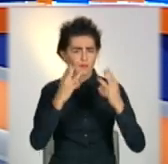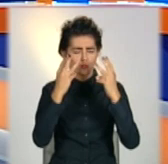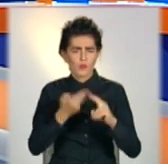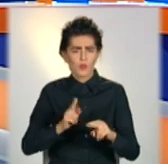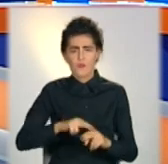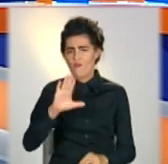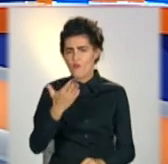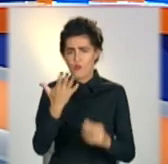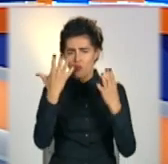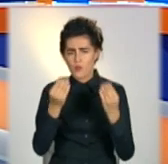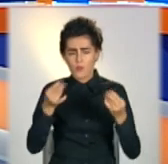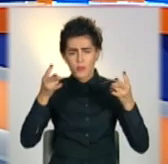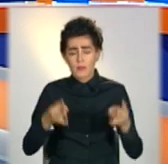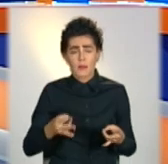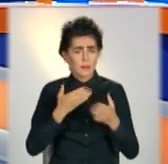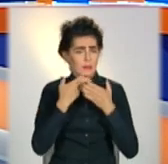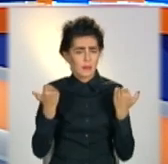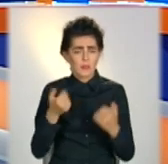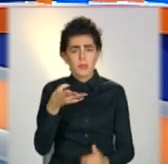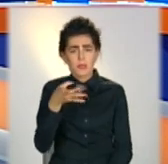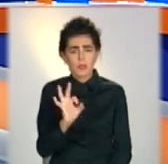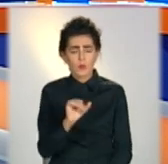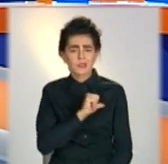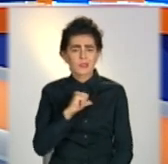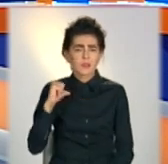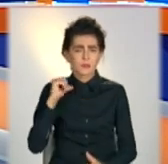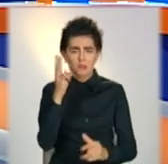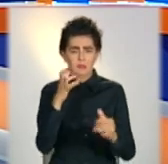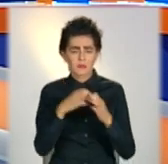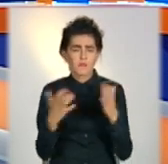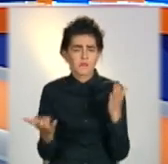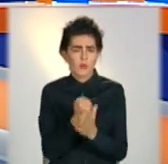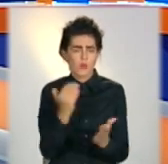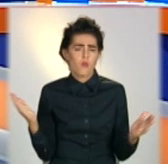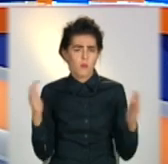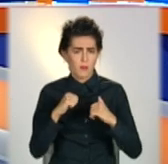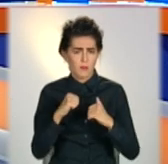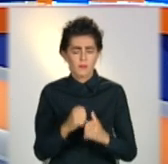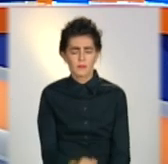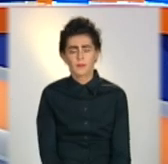день ніхто не постраждав, але сама церква не встояла. Подробиці далі.